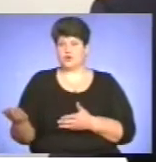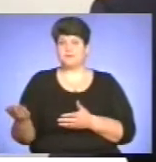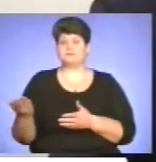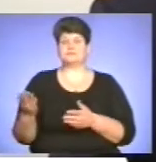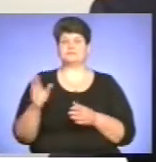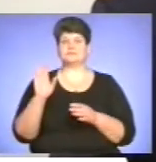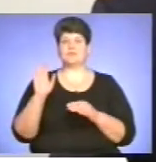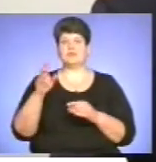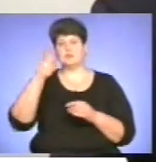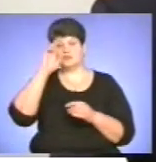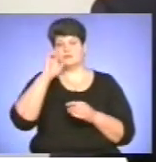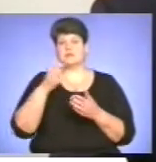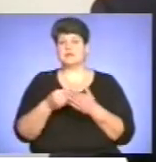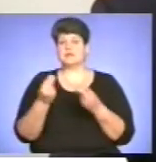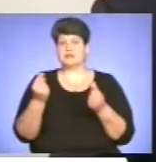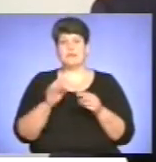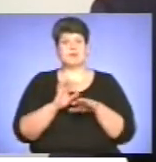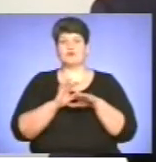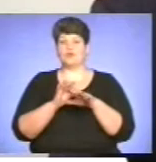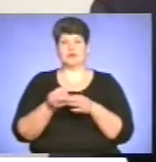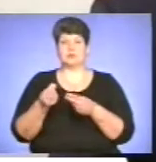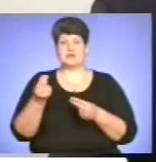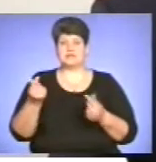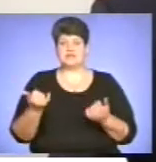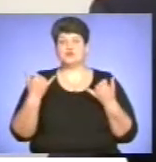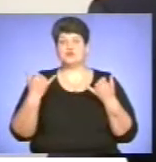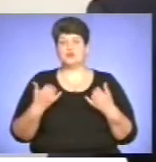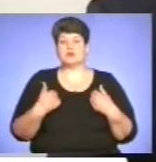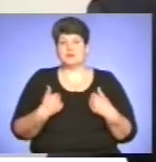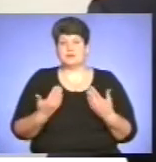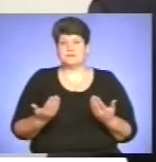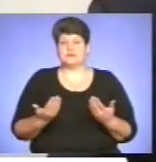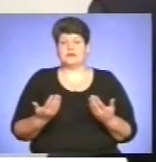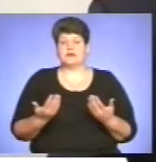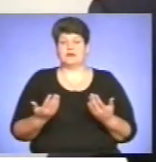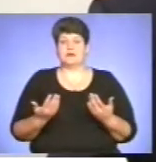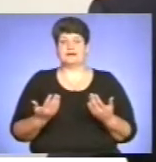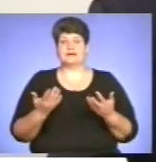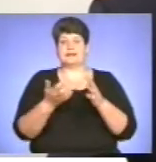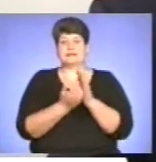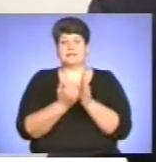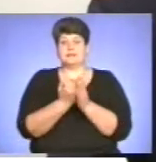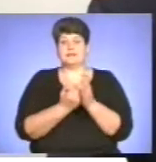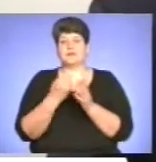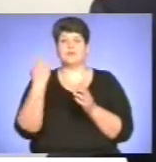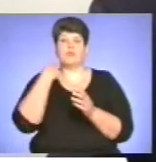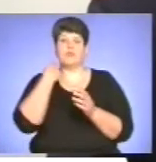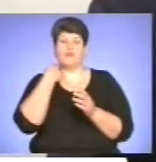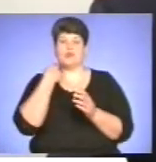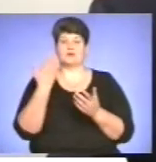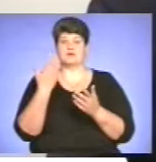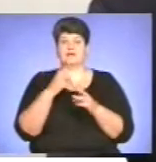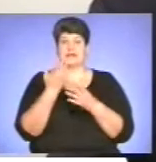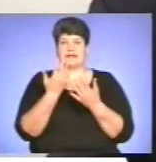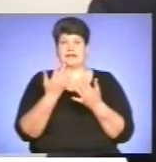тому що казначейство не проводить платежів і сьогодні ми декілька мільйонів гривень маємо за боротьбу, яке фактично не оплачено. На